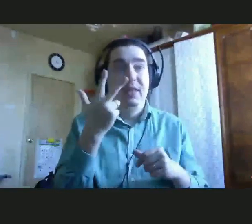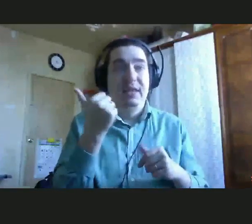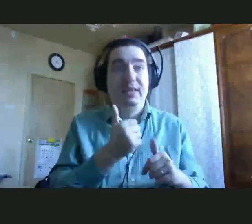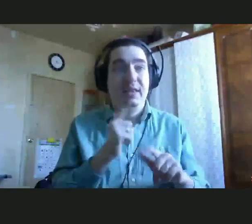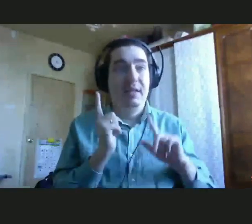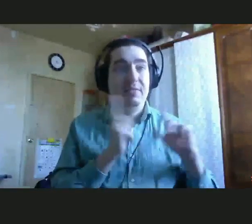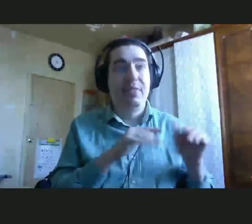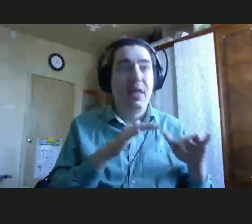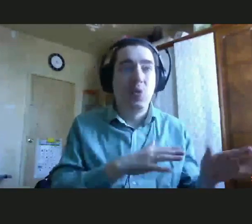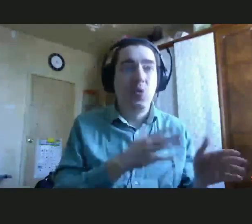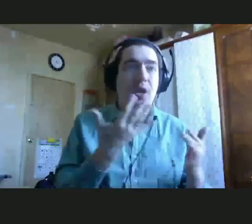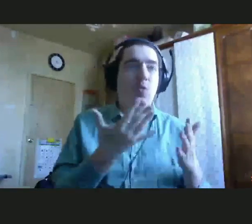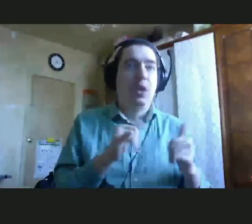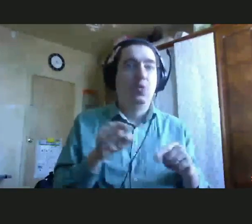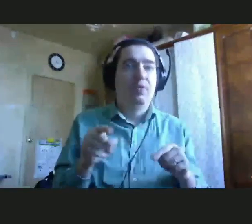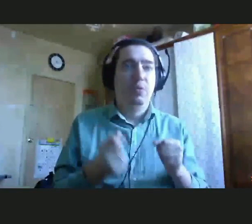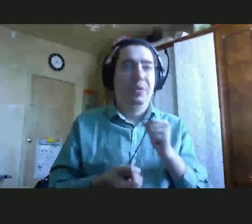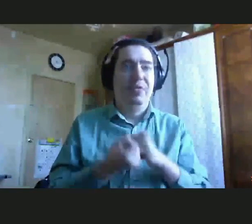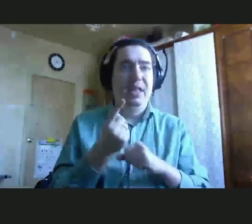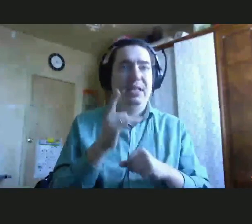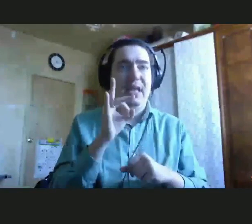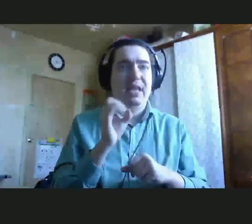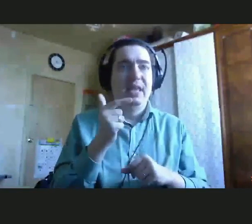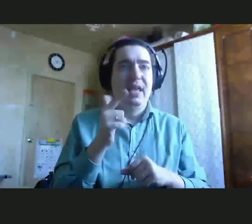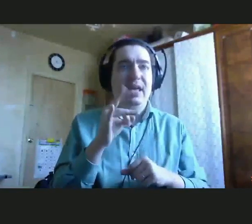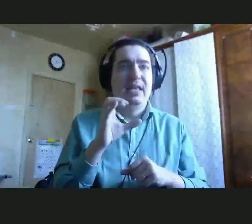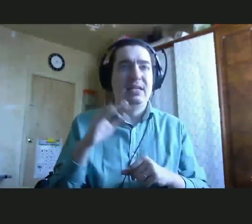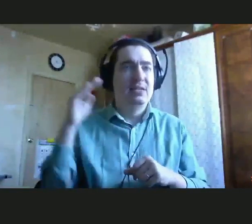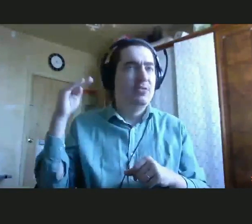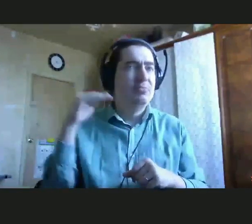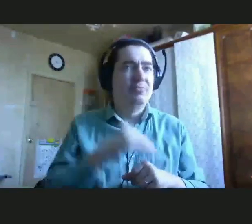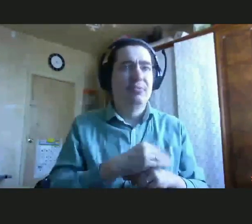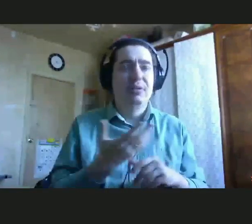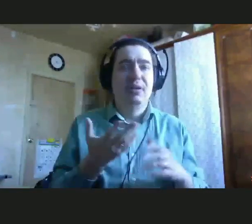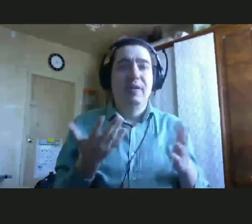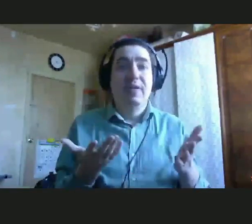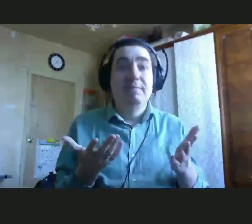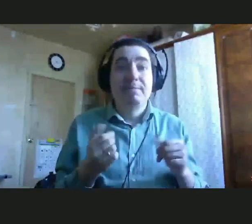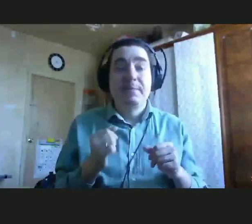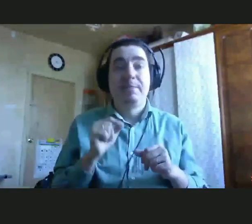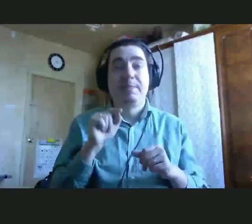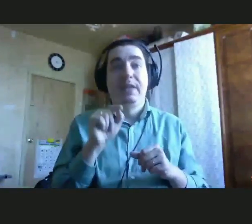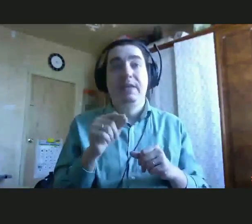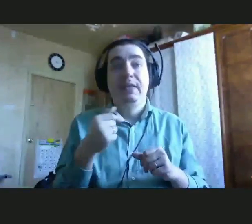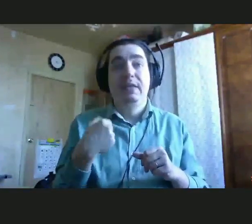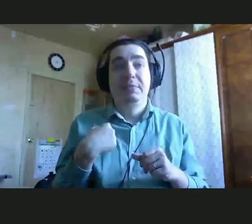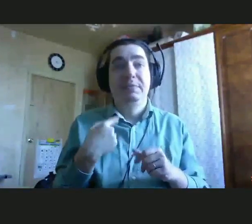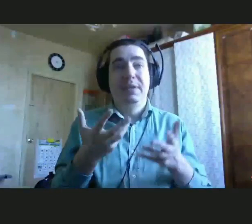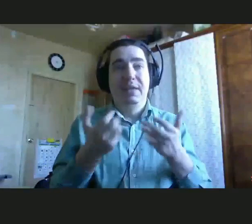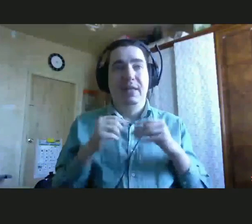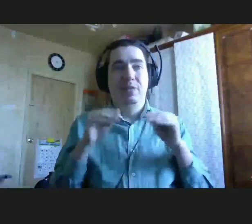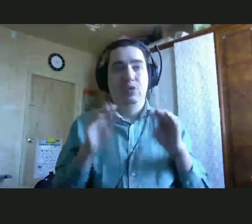и у него происходит регресс. В общем-то, проанализировав все эти данные, команда фонда приняла решение создать